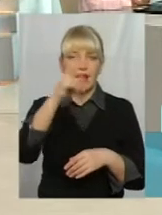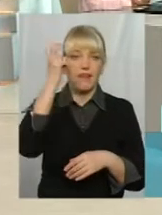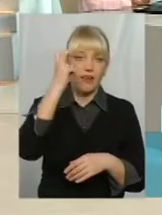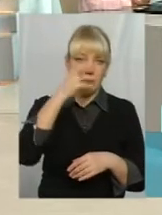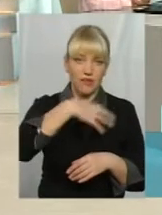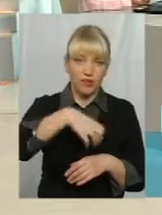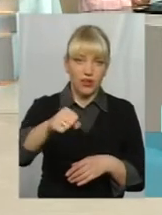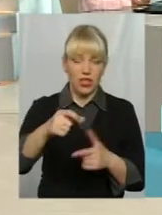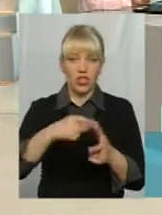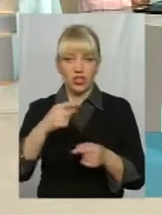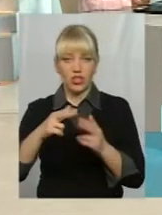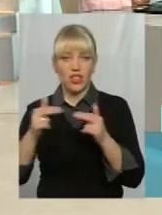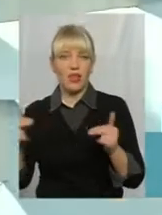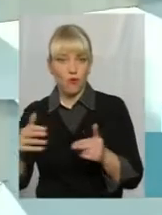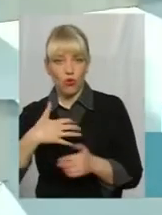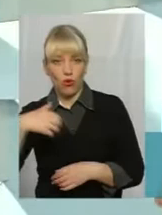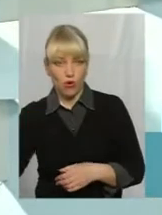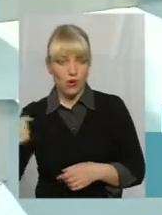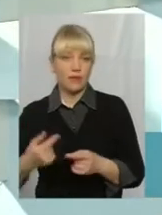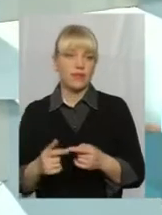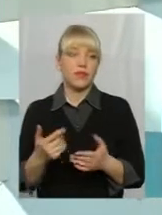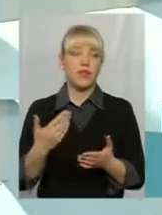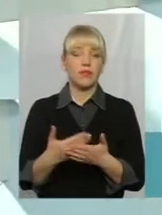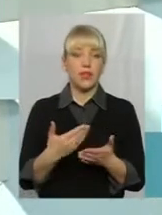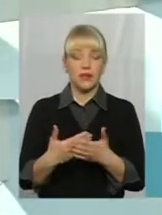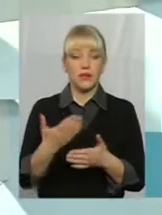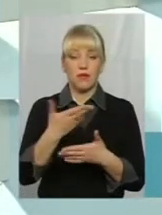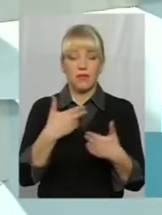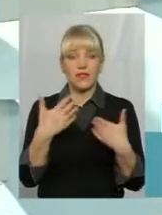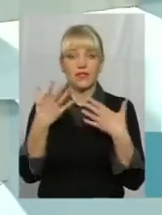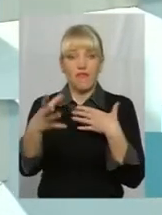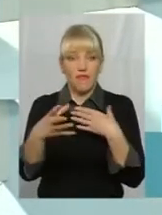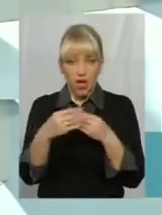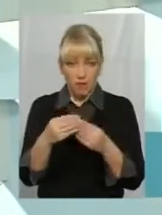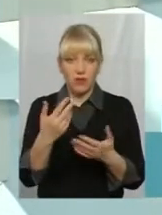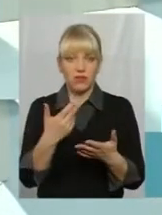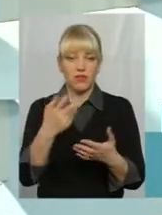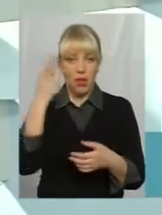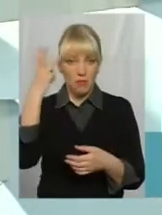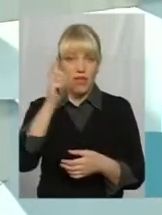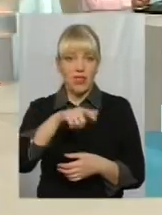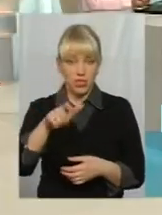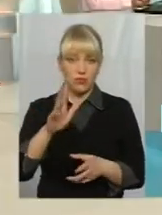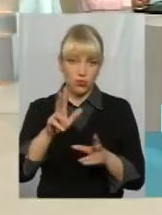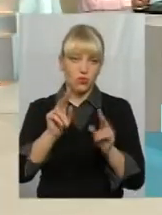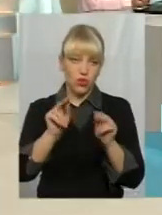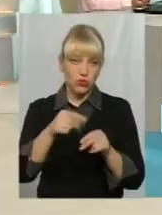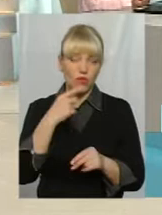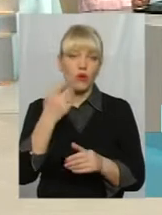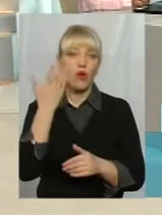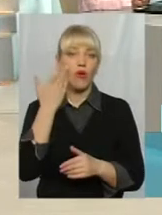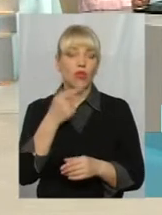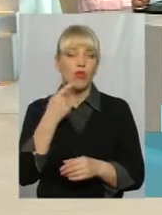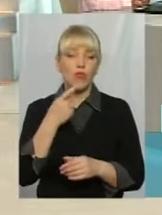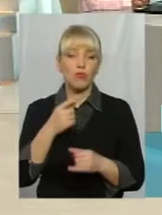ефективного залучення. І от даже Олашин. Ми з вами хмельничани. Будемо говорити відверто. Коли говоримо про